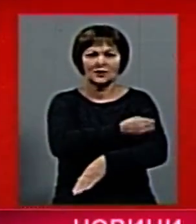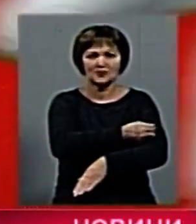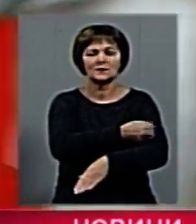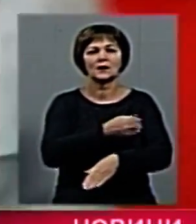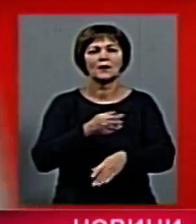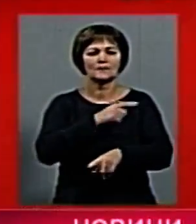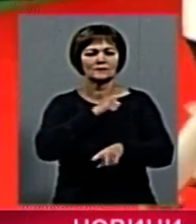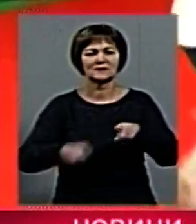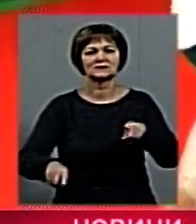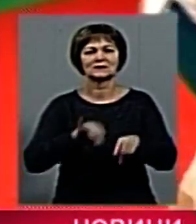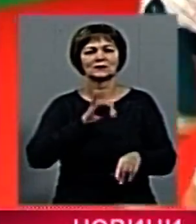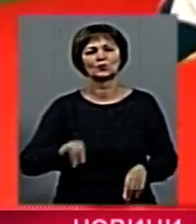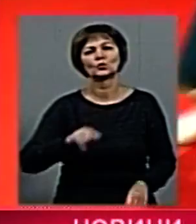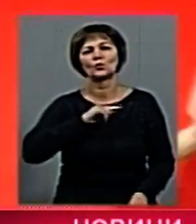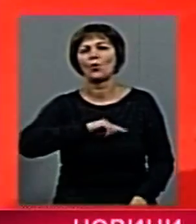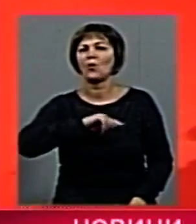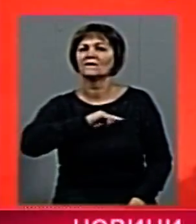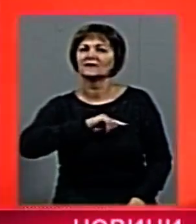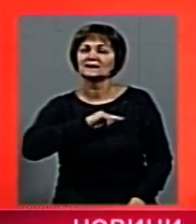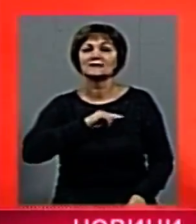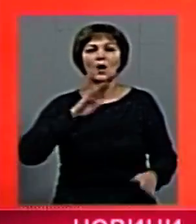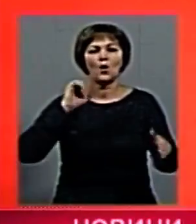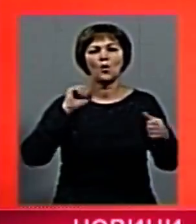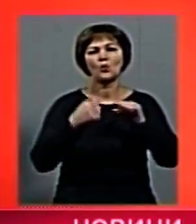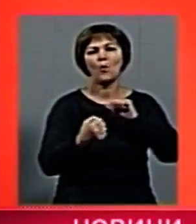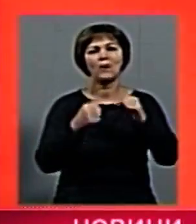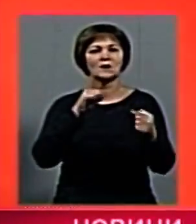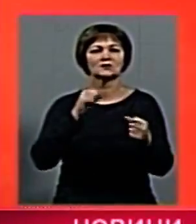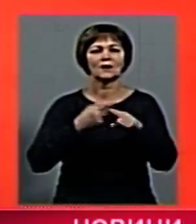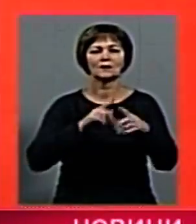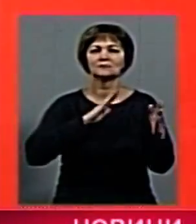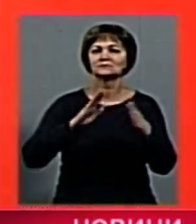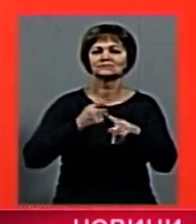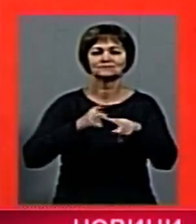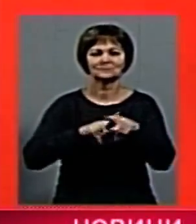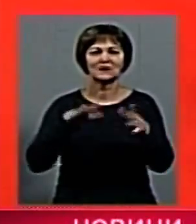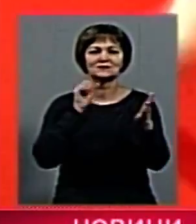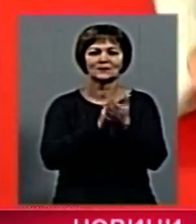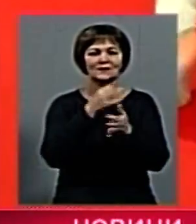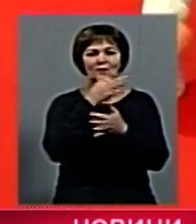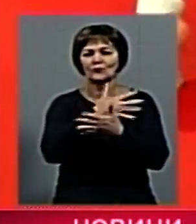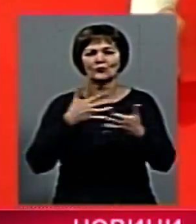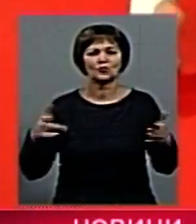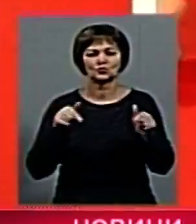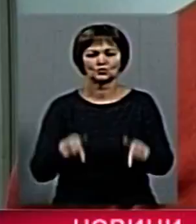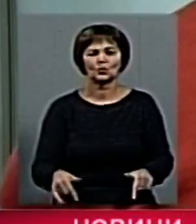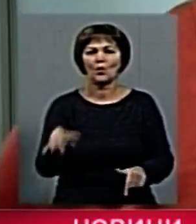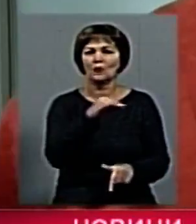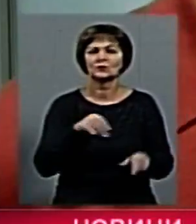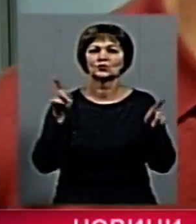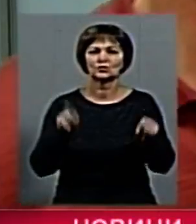ловкость і духовність. Рукопашний бій набуває дедалі більшої популярності в Україні, зокрема і в нашій області.